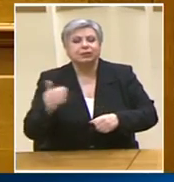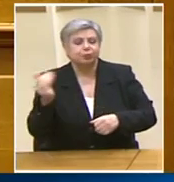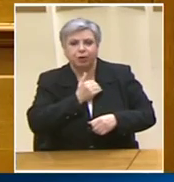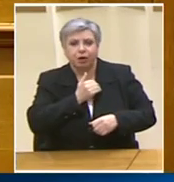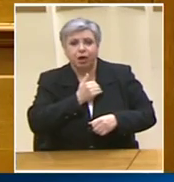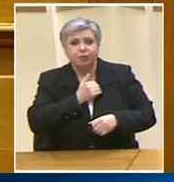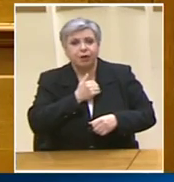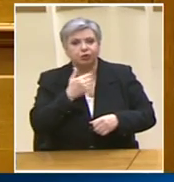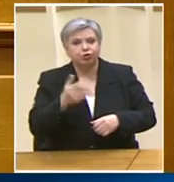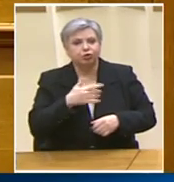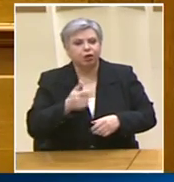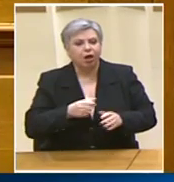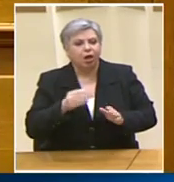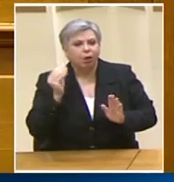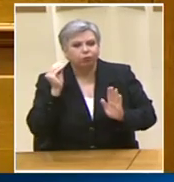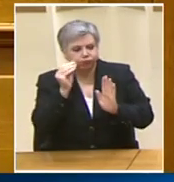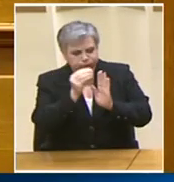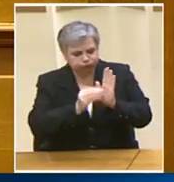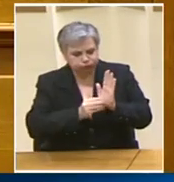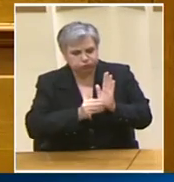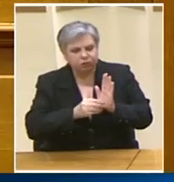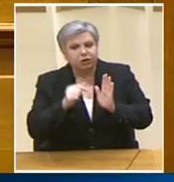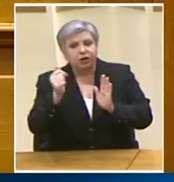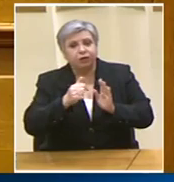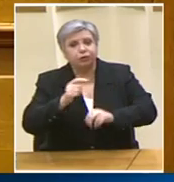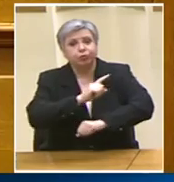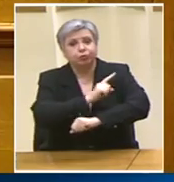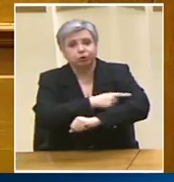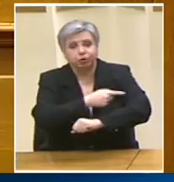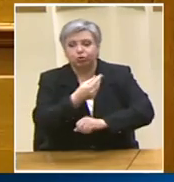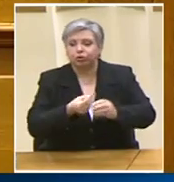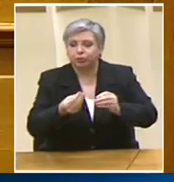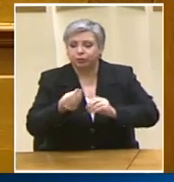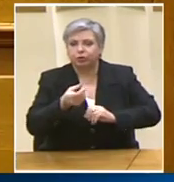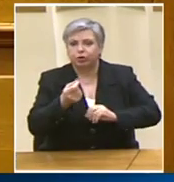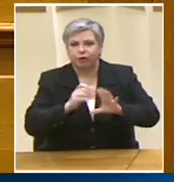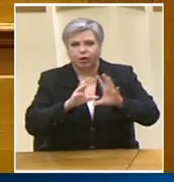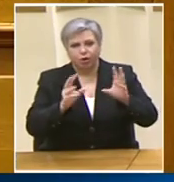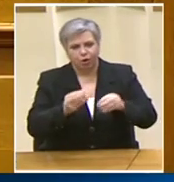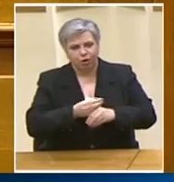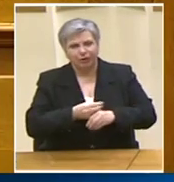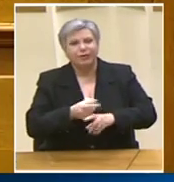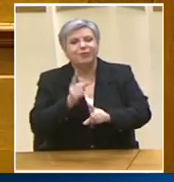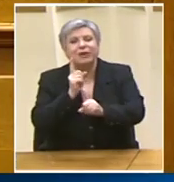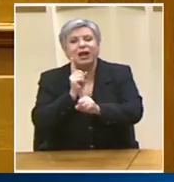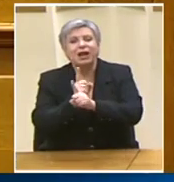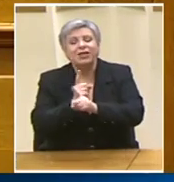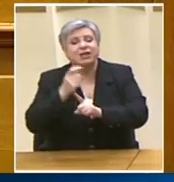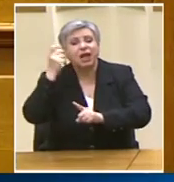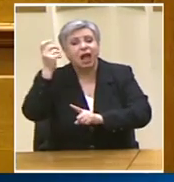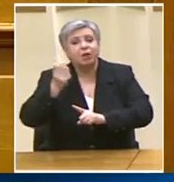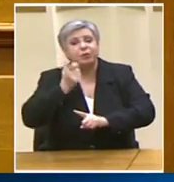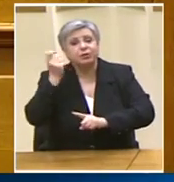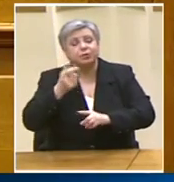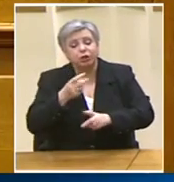Συγκεκριμένα με βάση τις σημερινές προβλέψεις του μισθολογίου μόνο οι ειδικοί επιστημονικοί σύμβουλοι και συνεργάτες